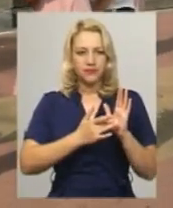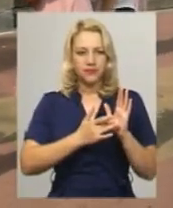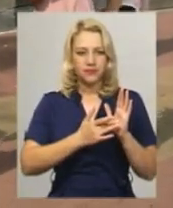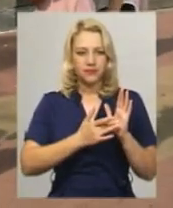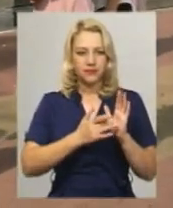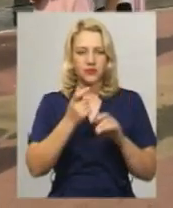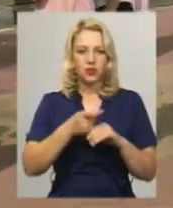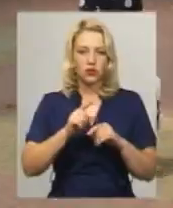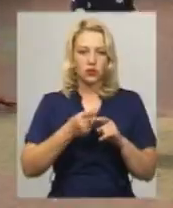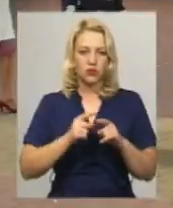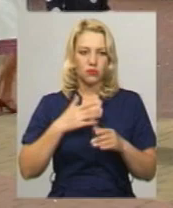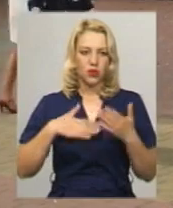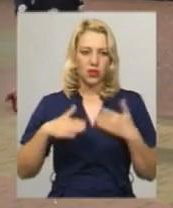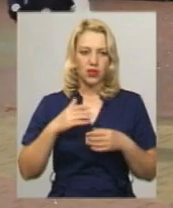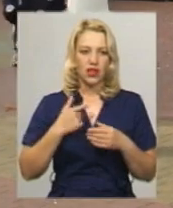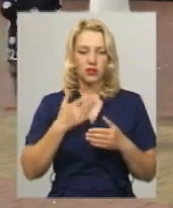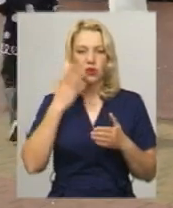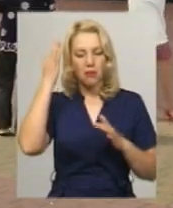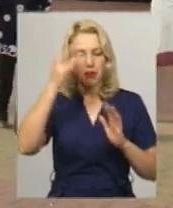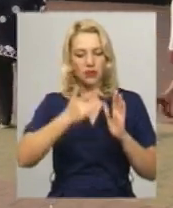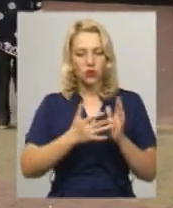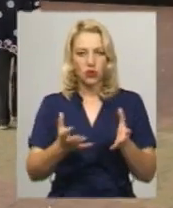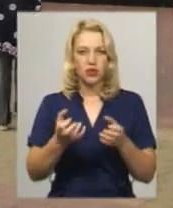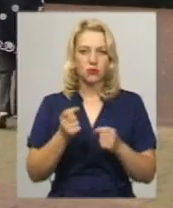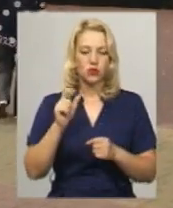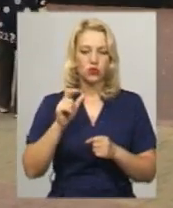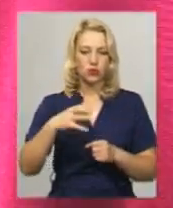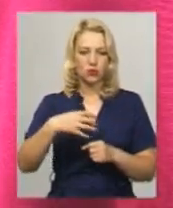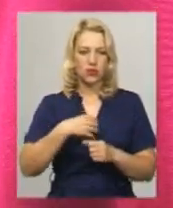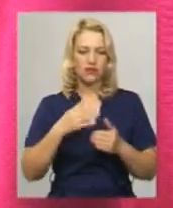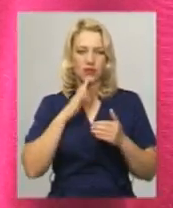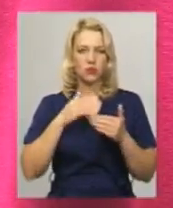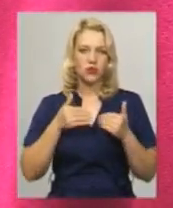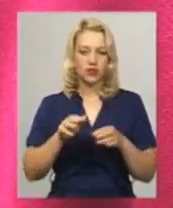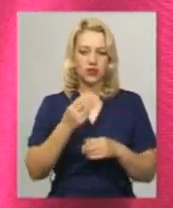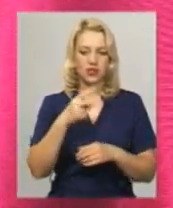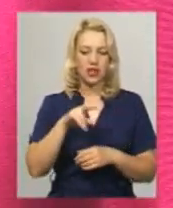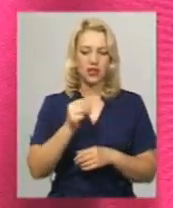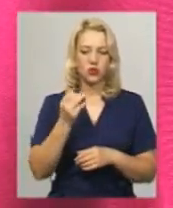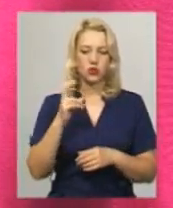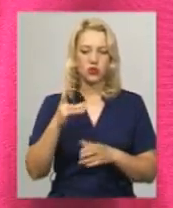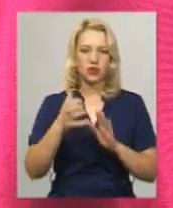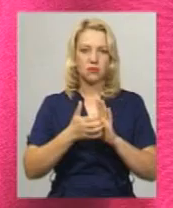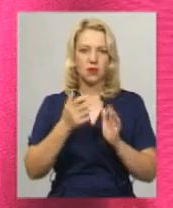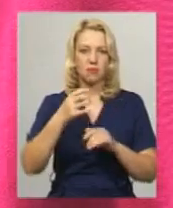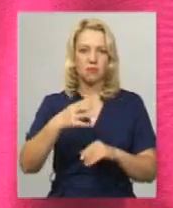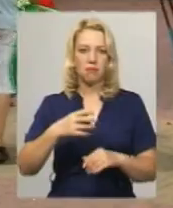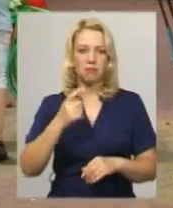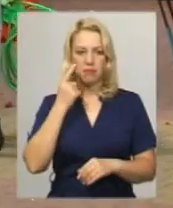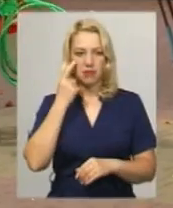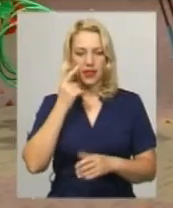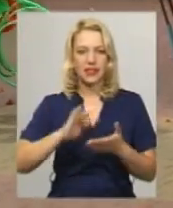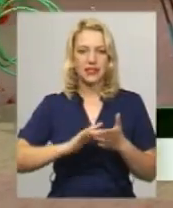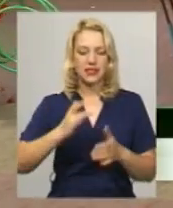Дуже цьому рада. Поставила собі за мету отримати золоту медаль випускниця Вікторія Ліщук, проте забракла балів. Вона – срібна медалістка.